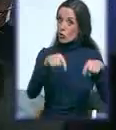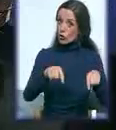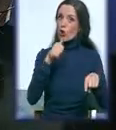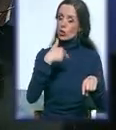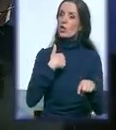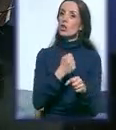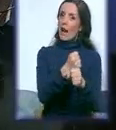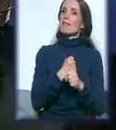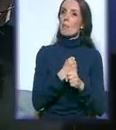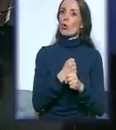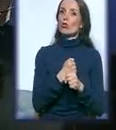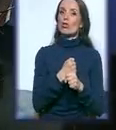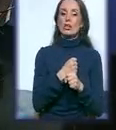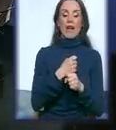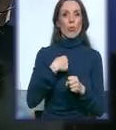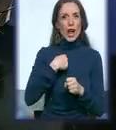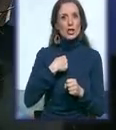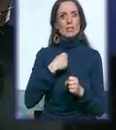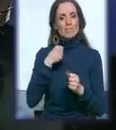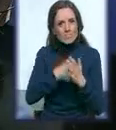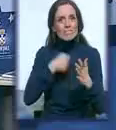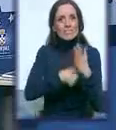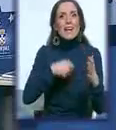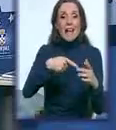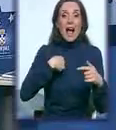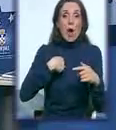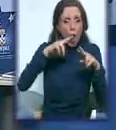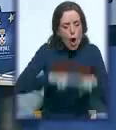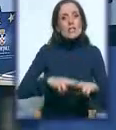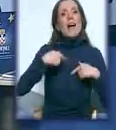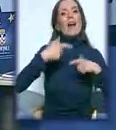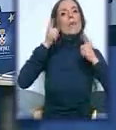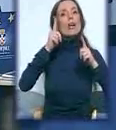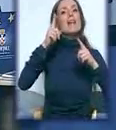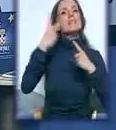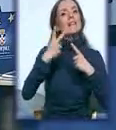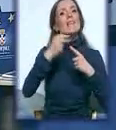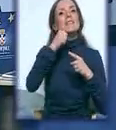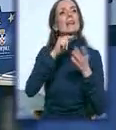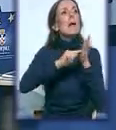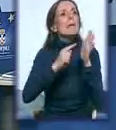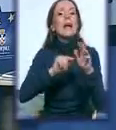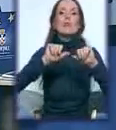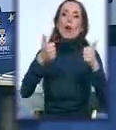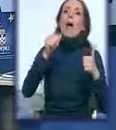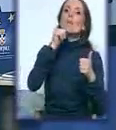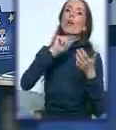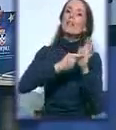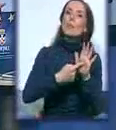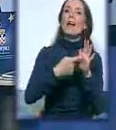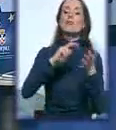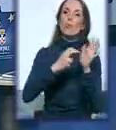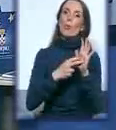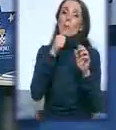nastojanju da kao gradska televizija ostanemo i pokazujemo ono najbolje i da prikazujemo problematiku i da je zajedno rešavamo.